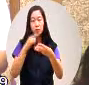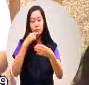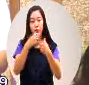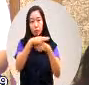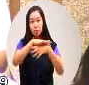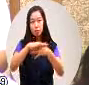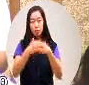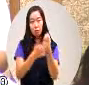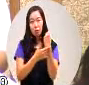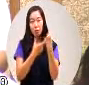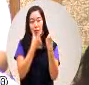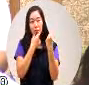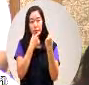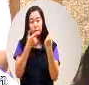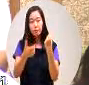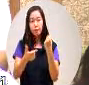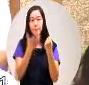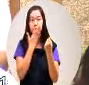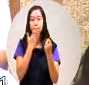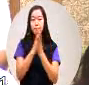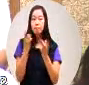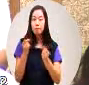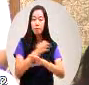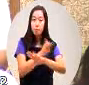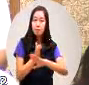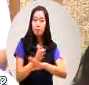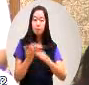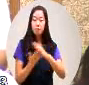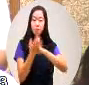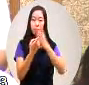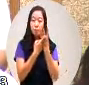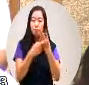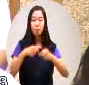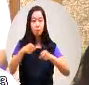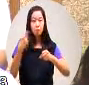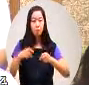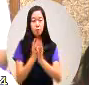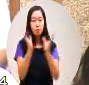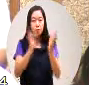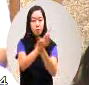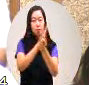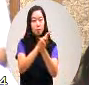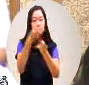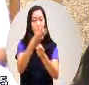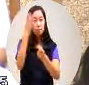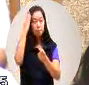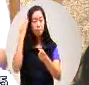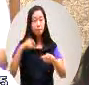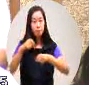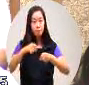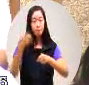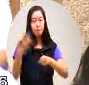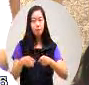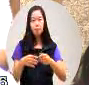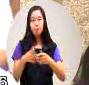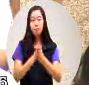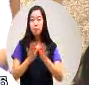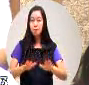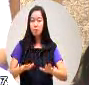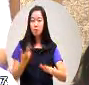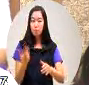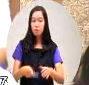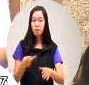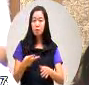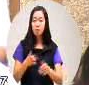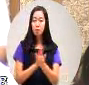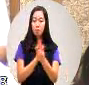香甜这个原乡的这个产业计划那么再来就是茂林的三黑计划以及目前我们正要